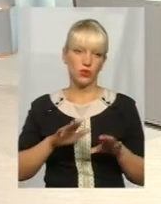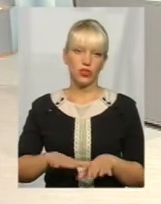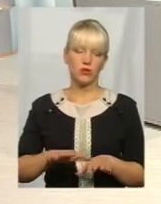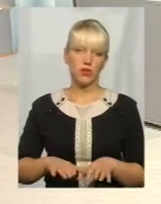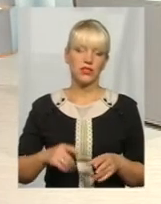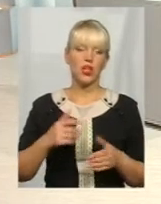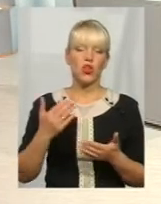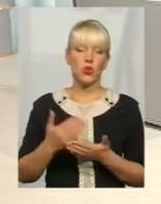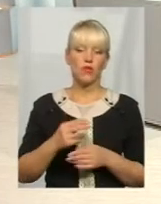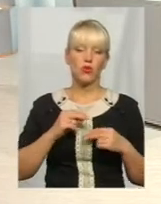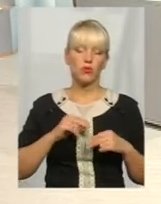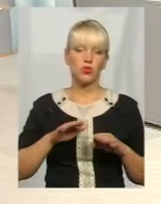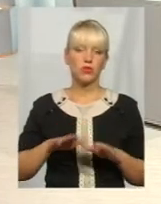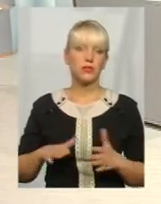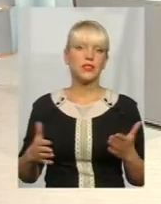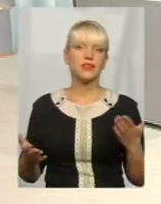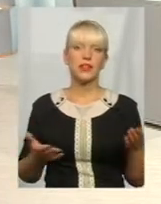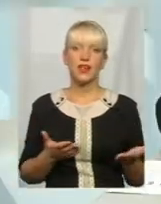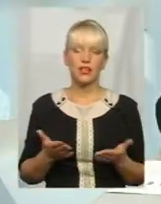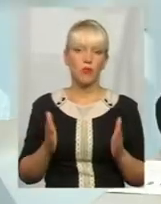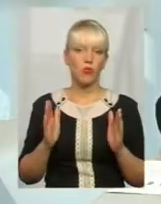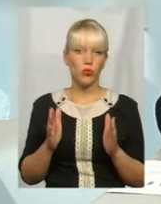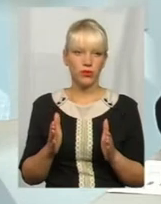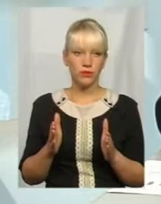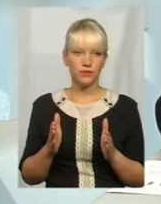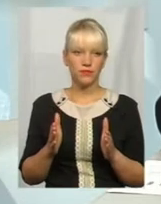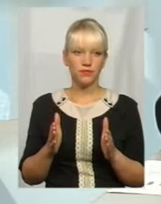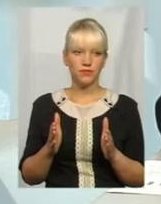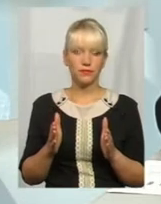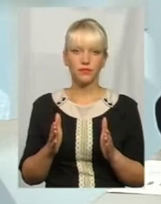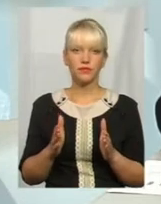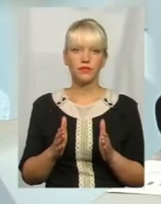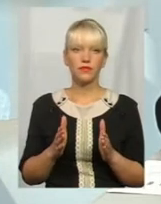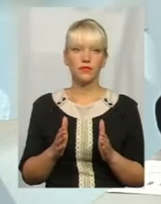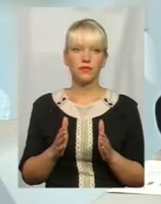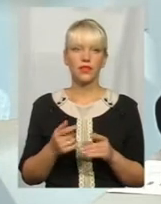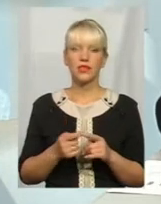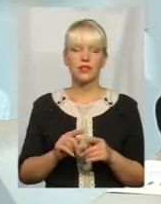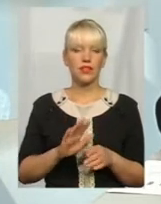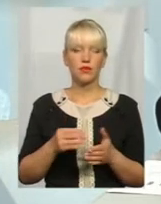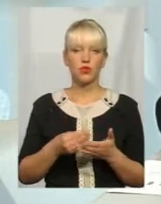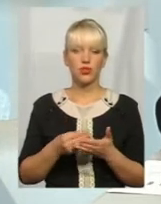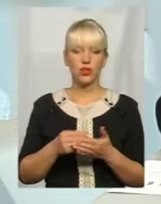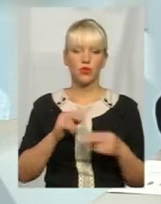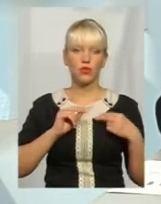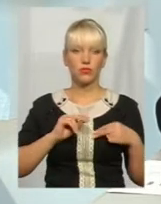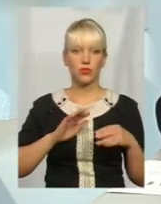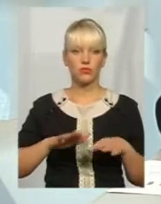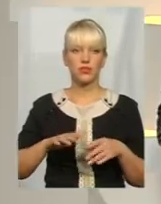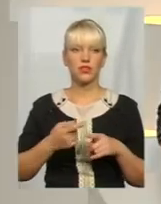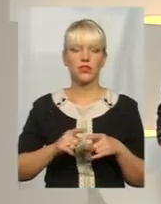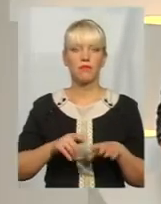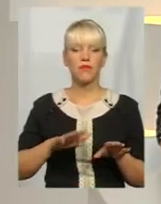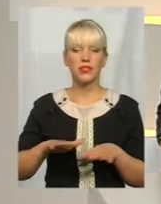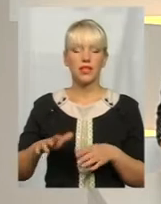Нових робочих місць, які будуть, в принципі, це не бюджетні робочі місця, це робочі